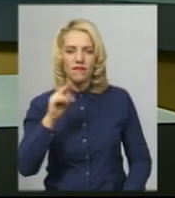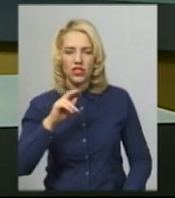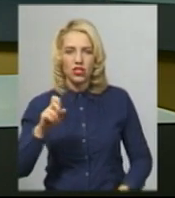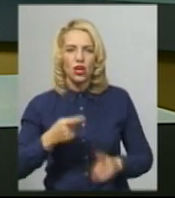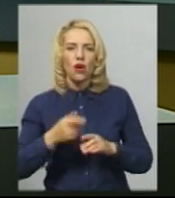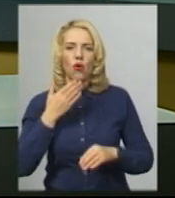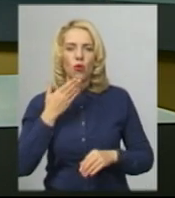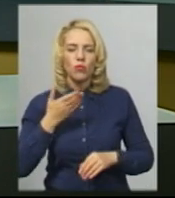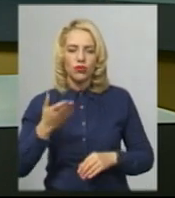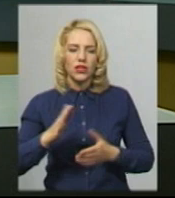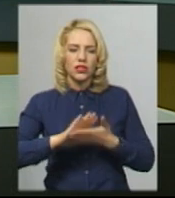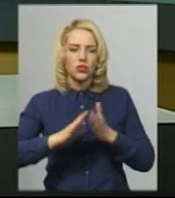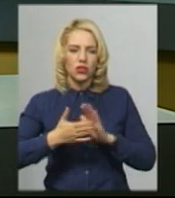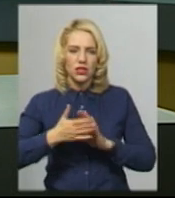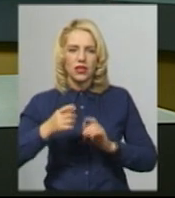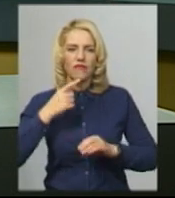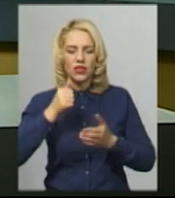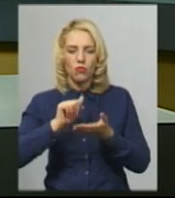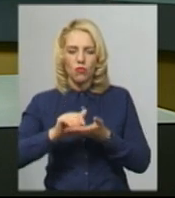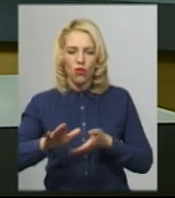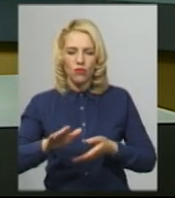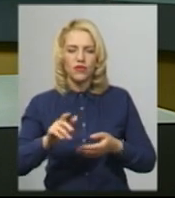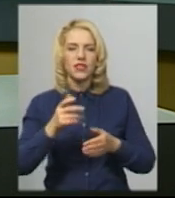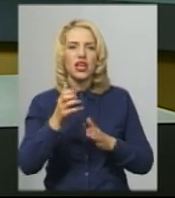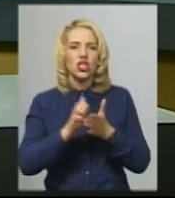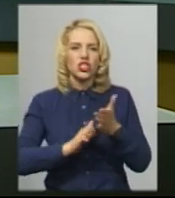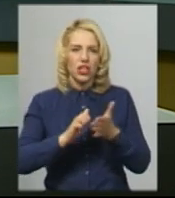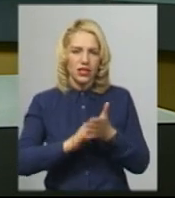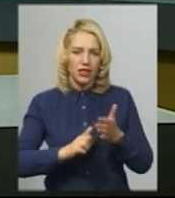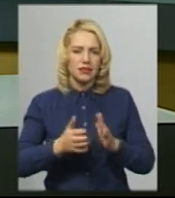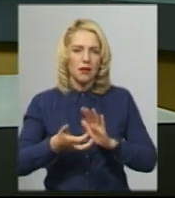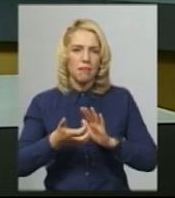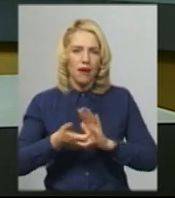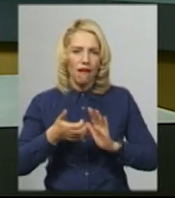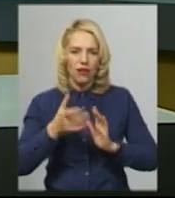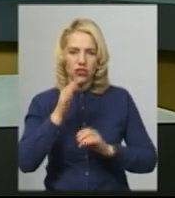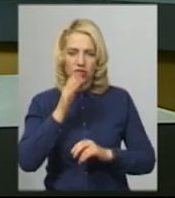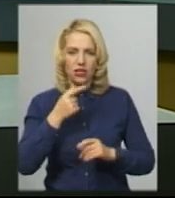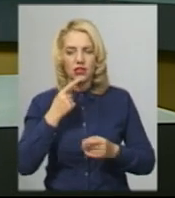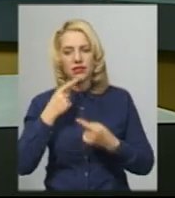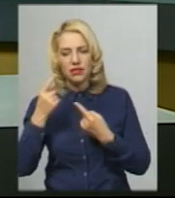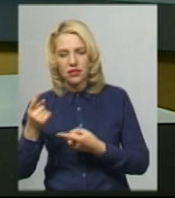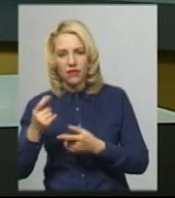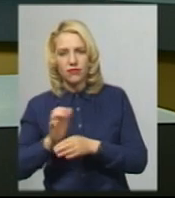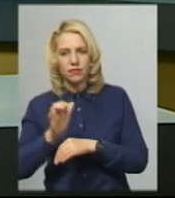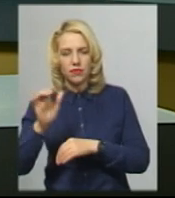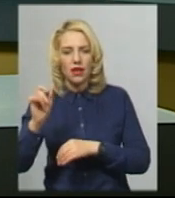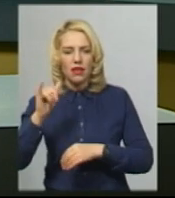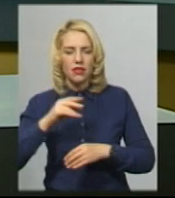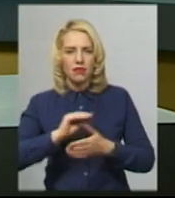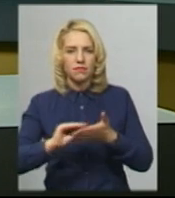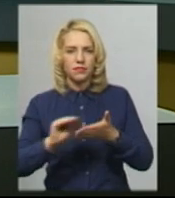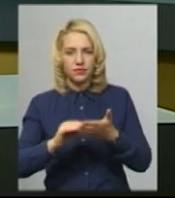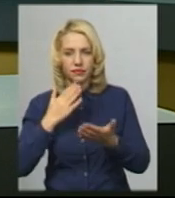брак часу. Сказав зателефонувати у прес-службу Кам'янець-Подільської міської ради. Там на наш дзинок не відповіли. Ми продовжуємо відстежувати тему